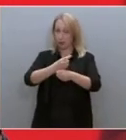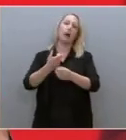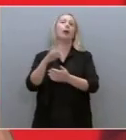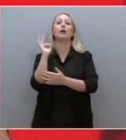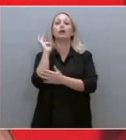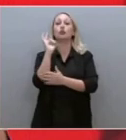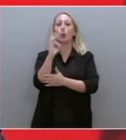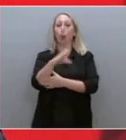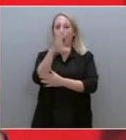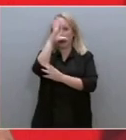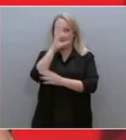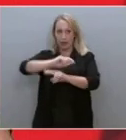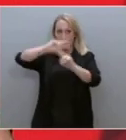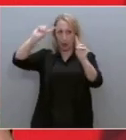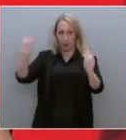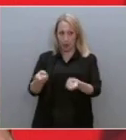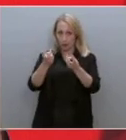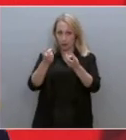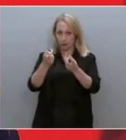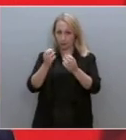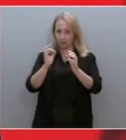αποδοθούν ευθύνες εκεί που υπάρχουν.